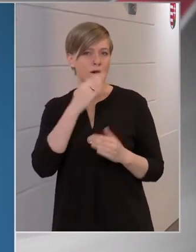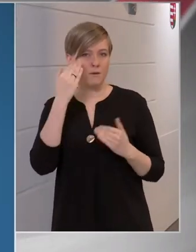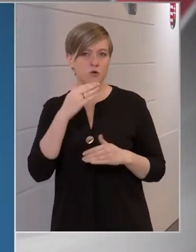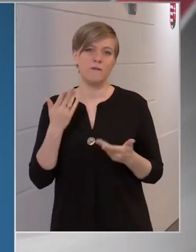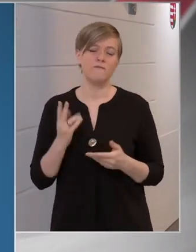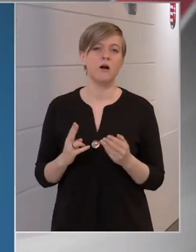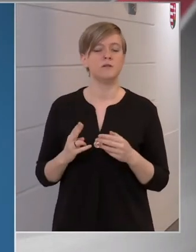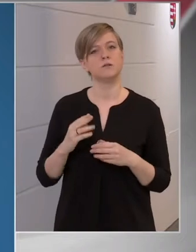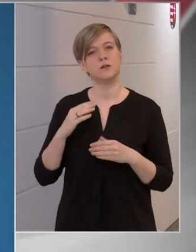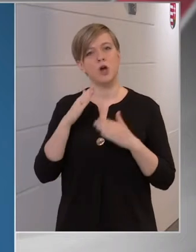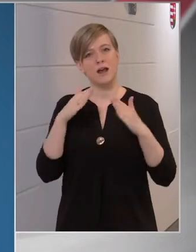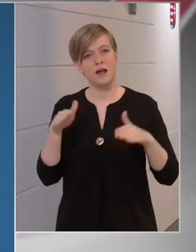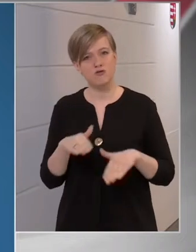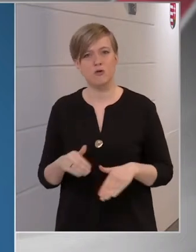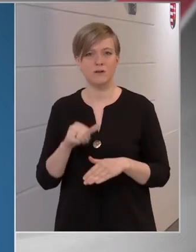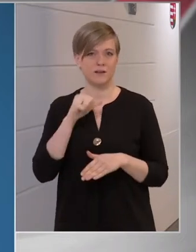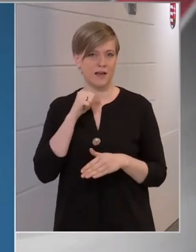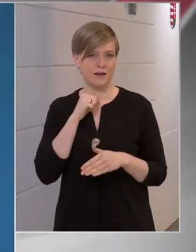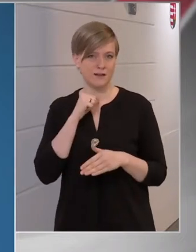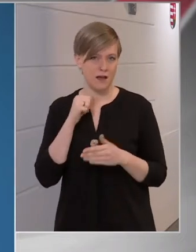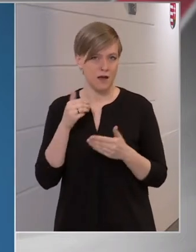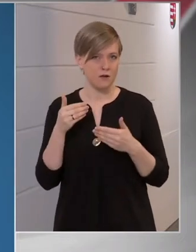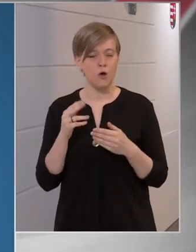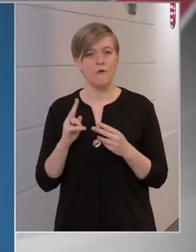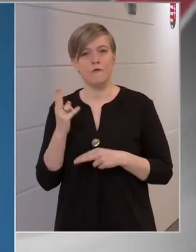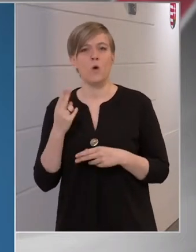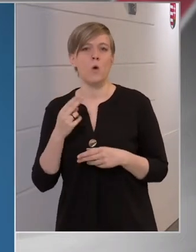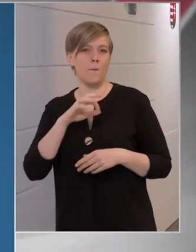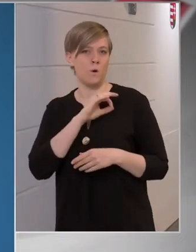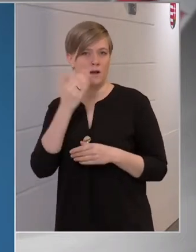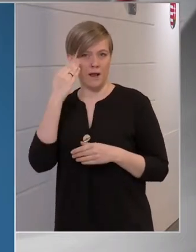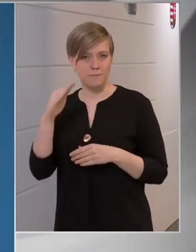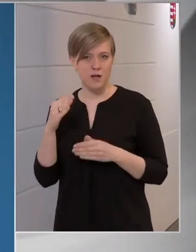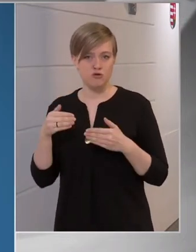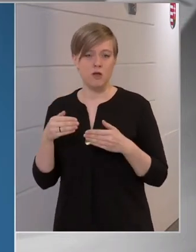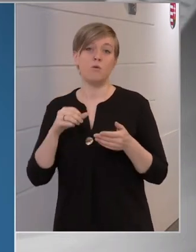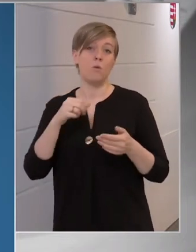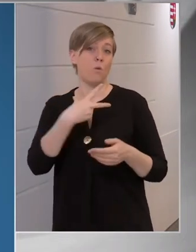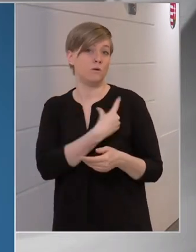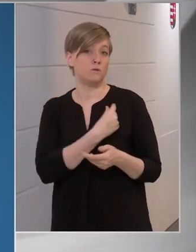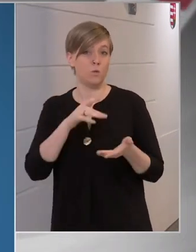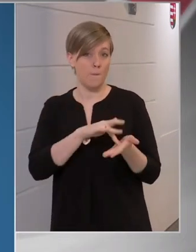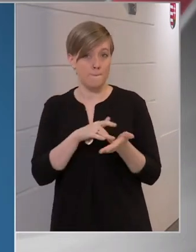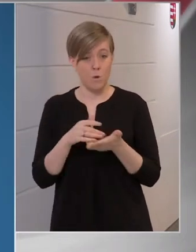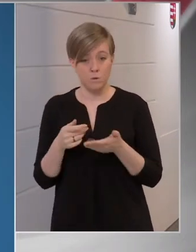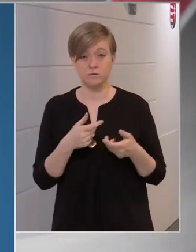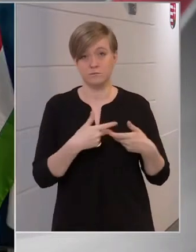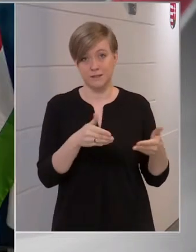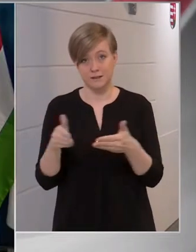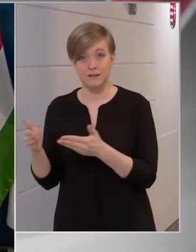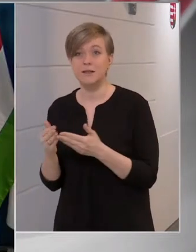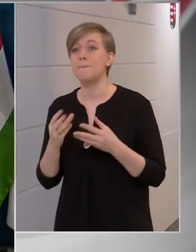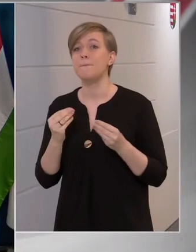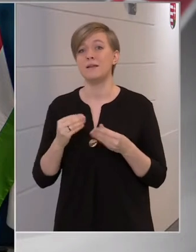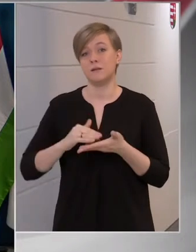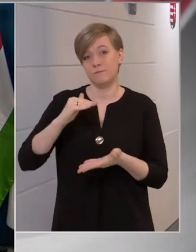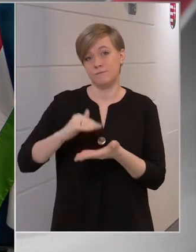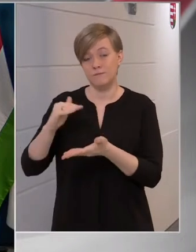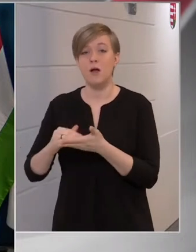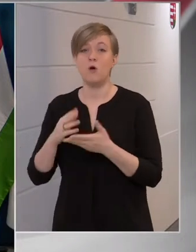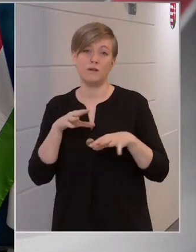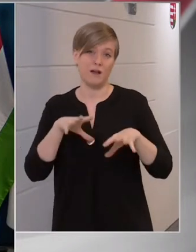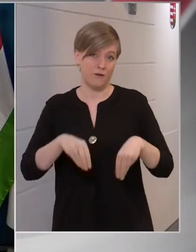felajánlja, hogy oltópontokat nyitnak. Mennyi vakcinának kell Magyarországra érkeznie, hogy újabb oltópontok nyitását elfogadják?